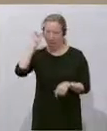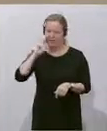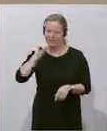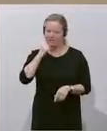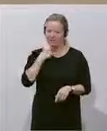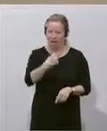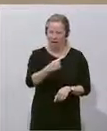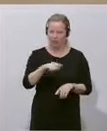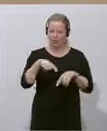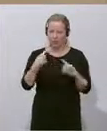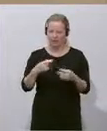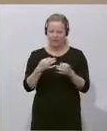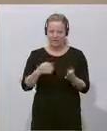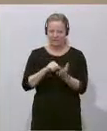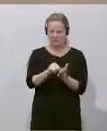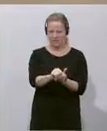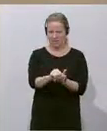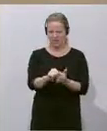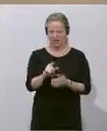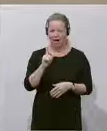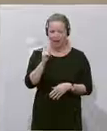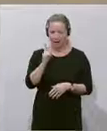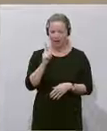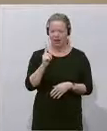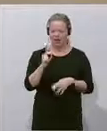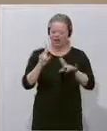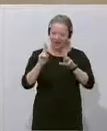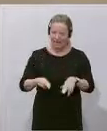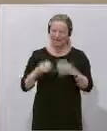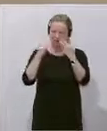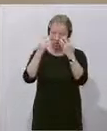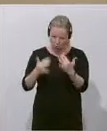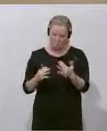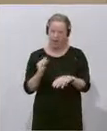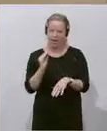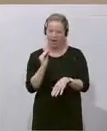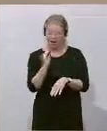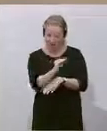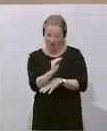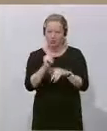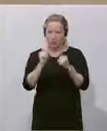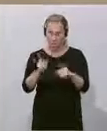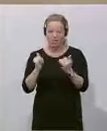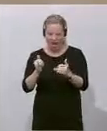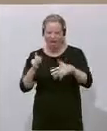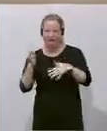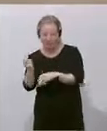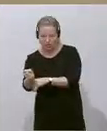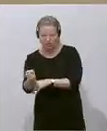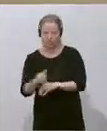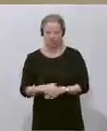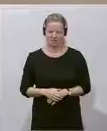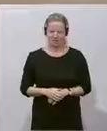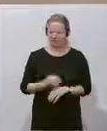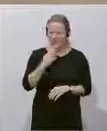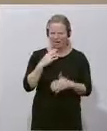Und dann zahle ich nichts. Aber gib die richtige Nummer und dass die ja erwischen. Ich meine, wer kommt auf solche Ideen,